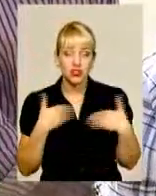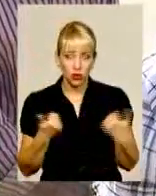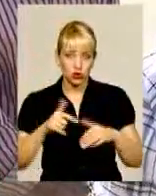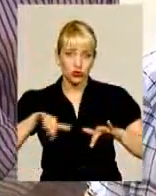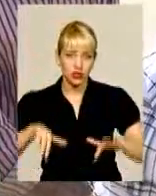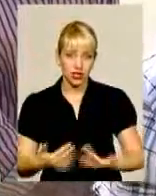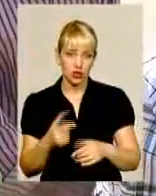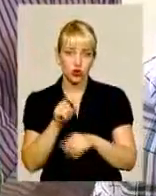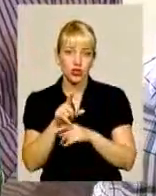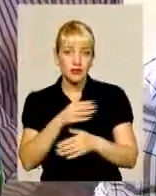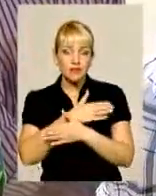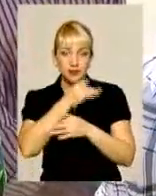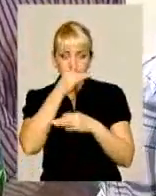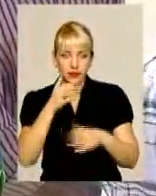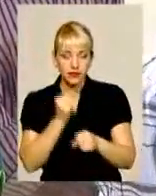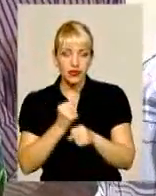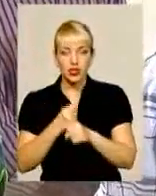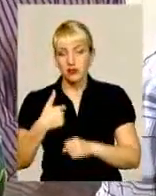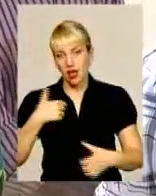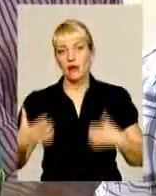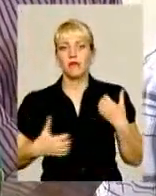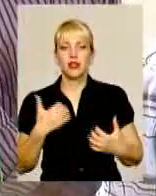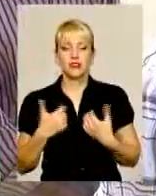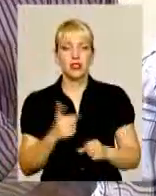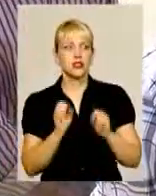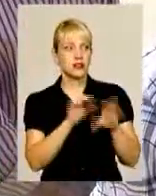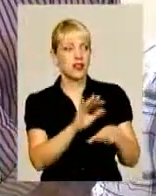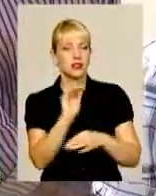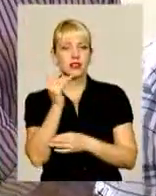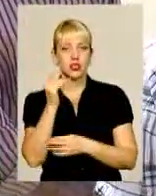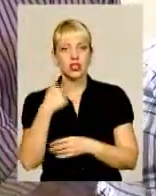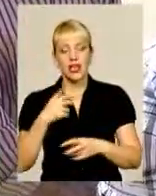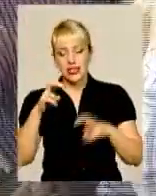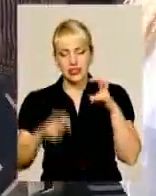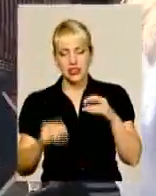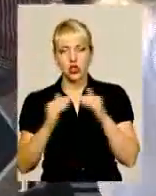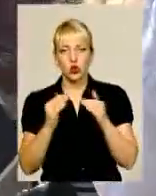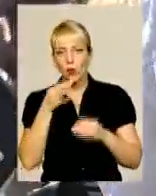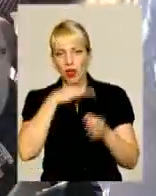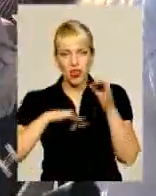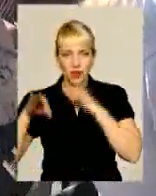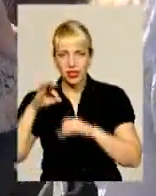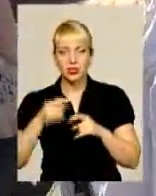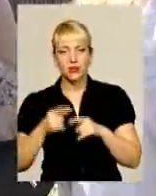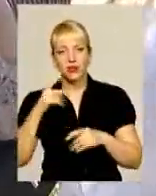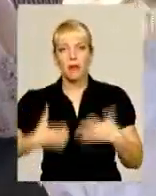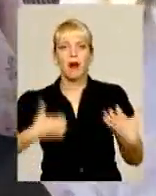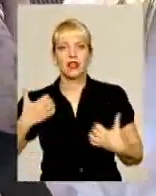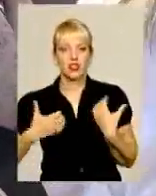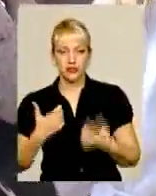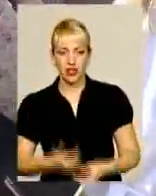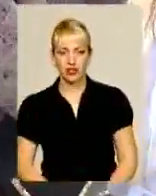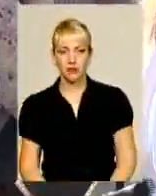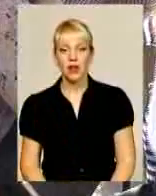Я переживаю, я не дам дитину, щоб дитина поїхала і сидіти вдома цілий день таблетки піти і переживати. Утім, тамтешні посадовці